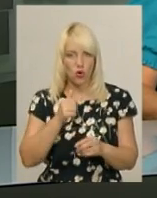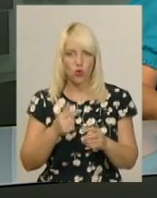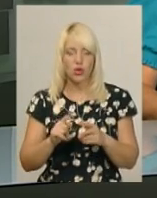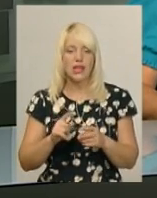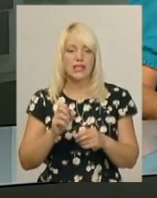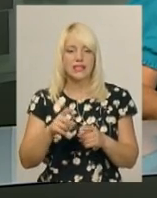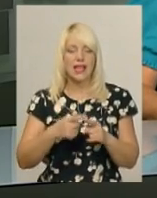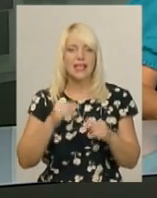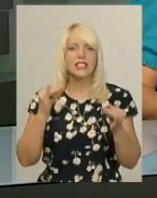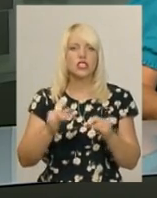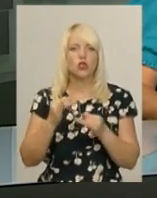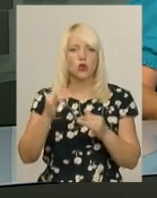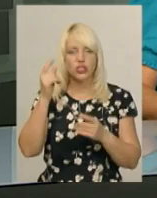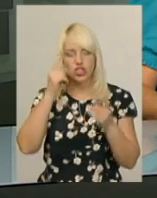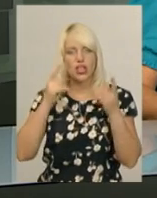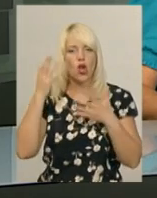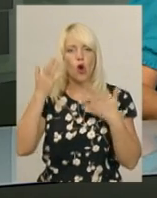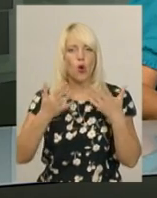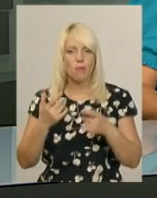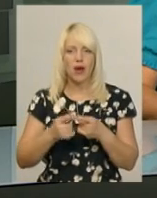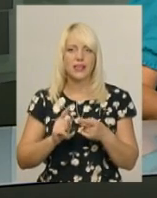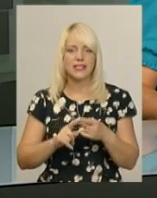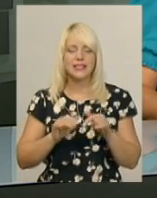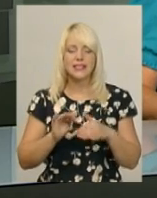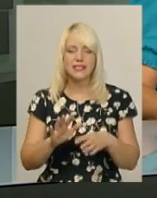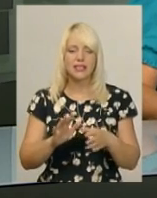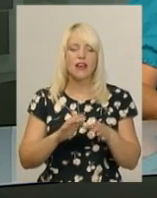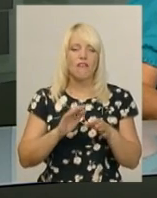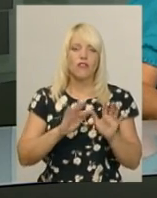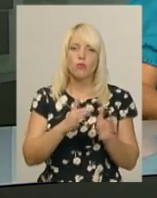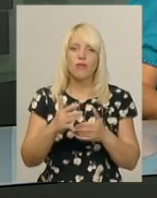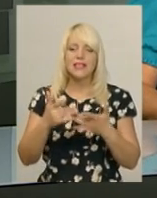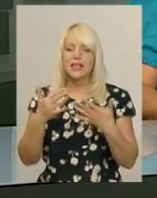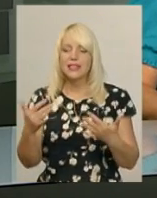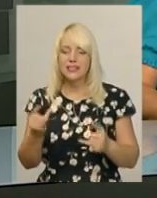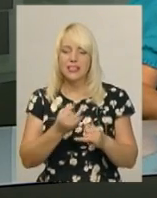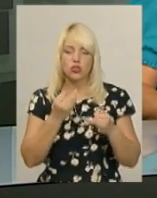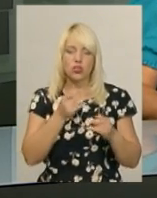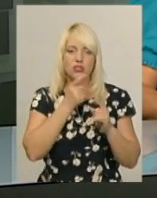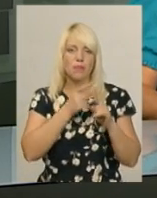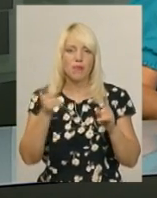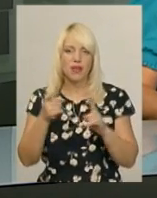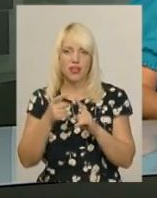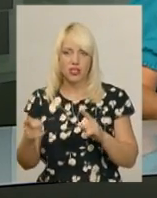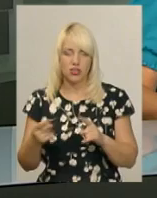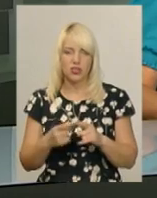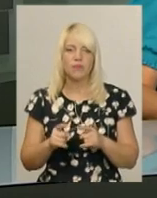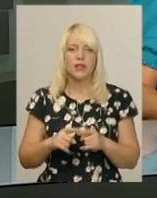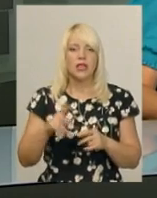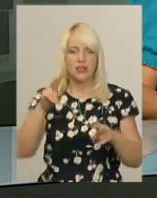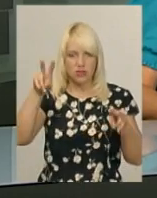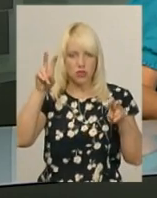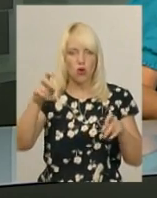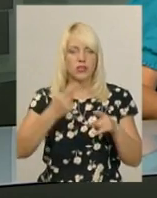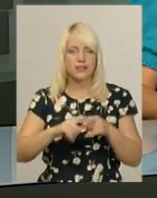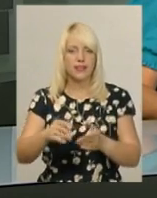роман. Дія у творі, за словами Лори Підгірної, відбувається в різні історичні періоди. Слоган книги – все замішане з однієї глини. У